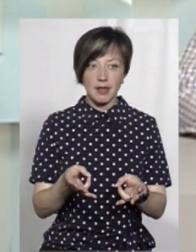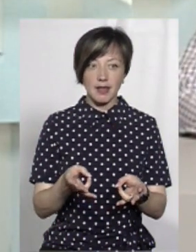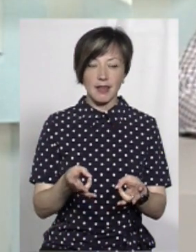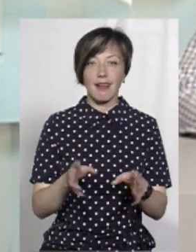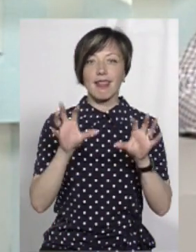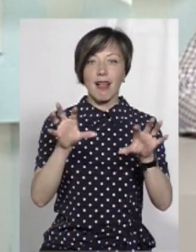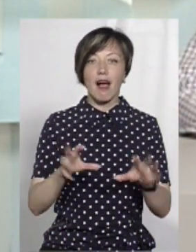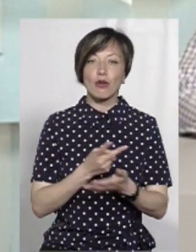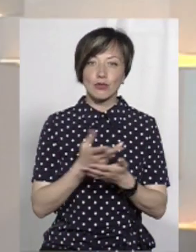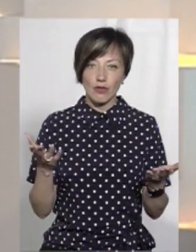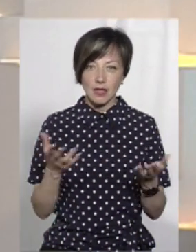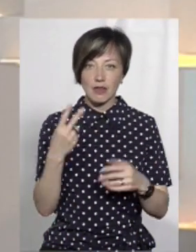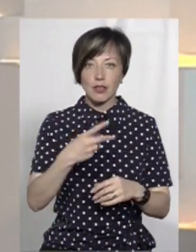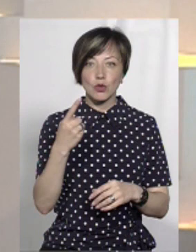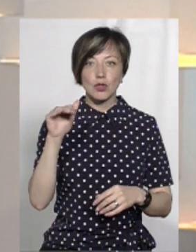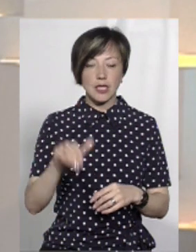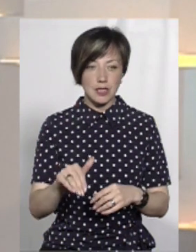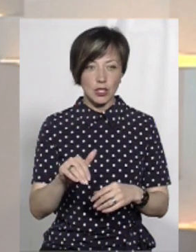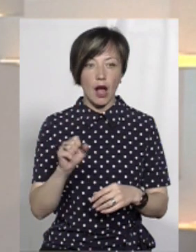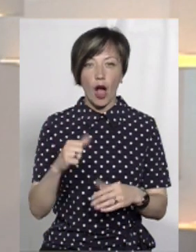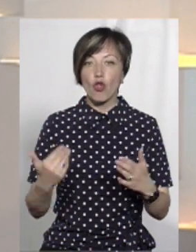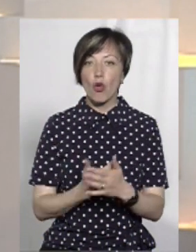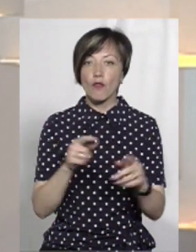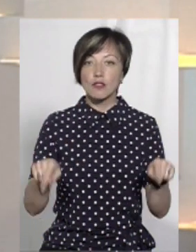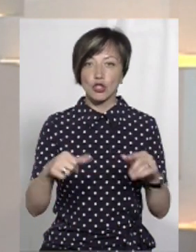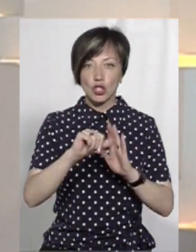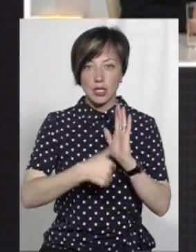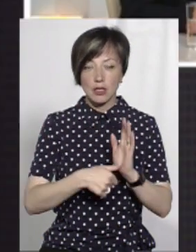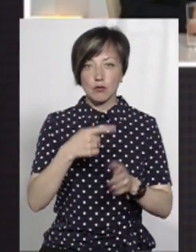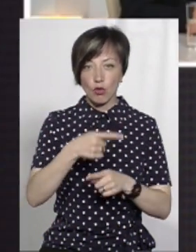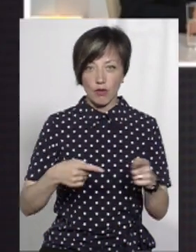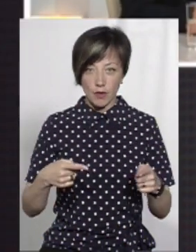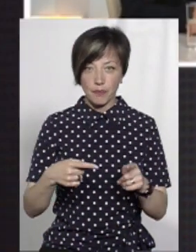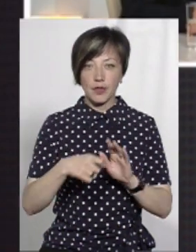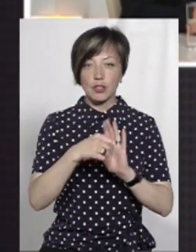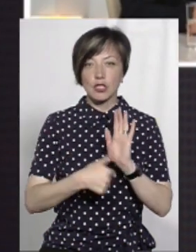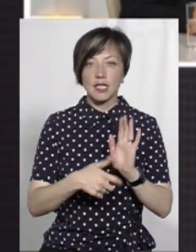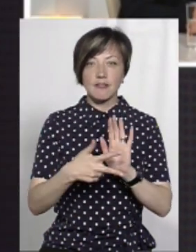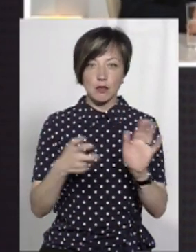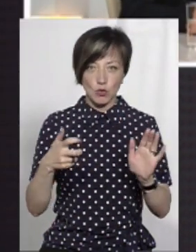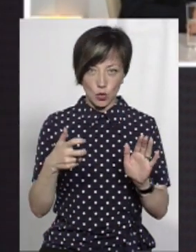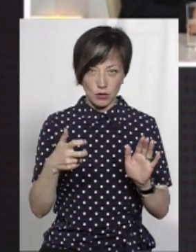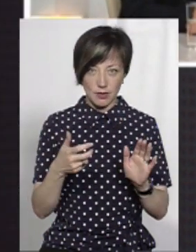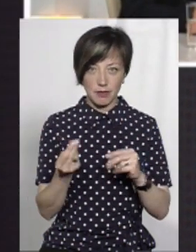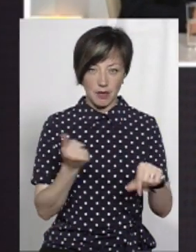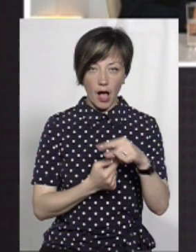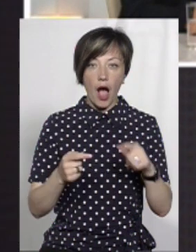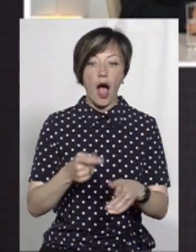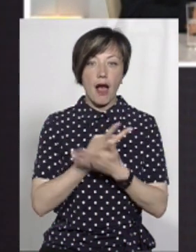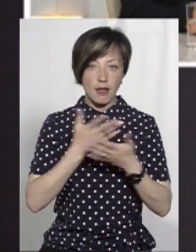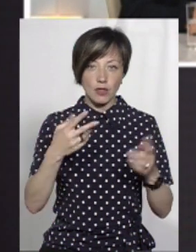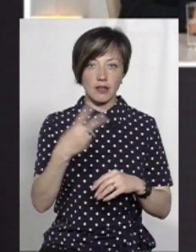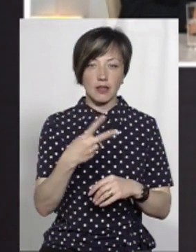просто. Легалізовано 21 тисячу. А новостворених 16,5. 16 800, щоб бути точними. А